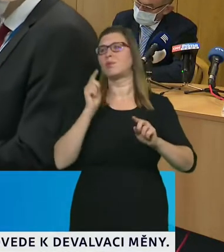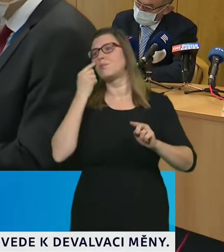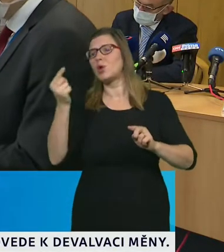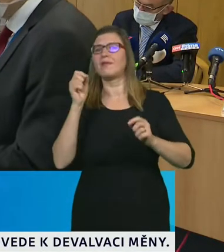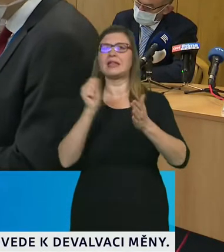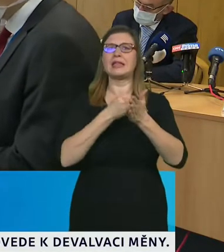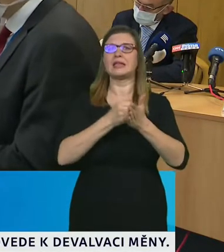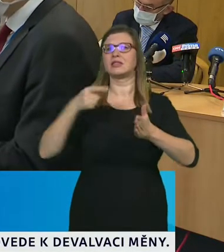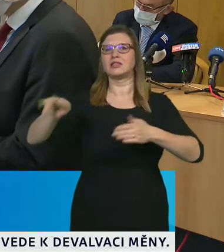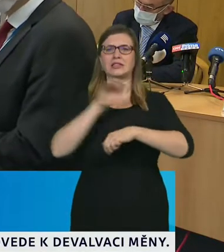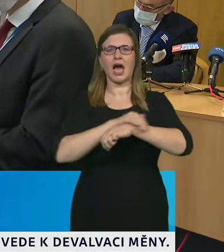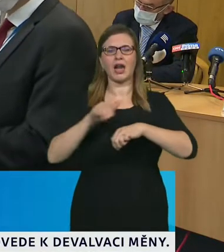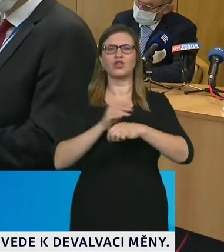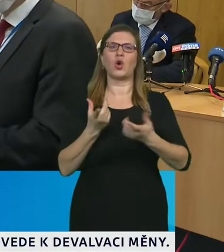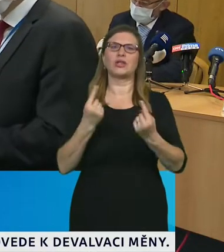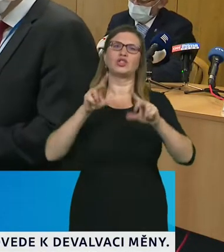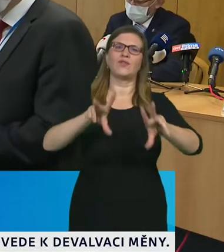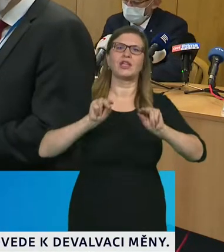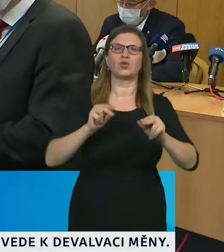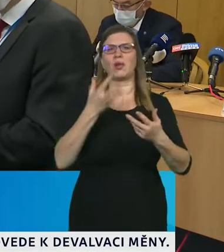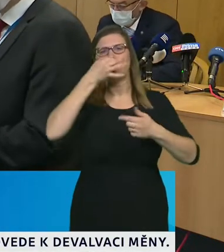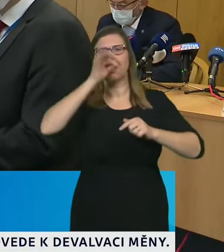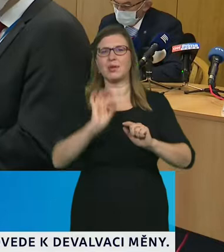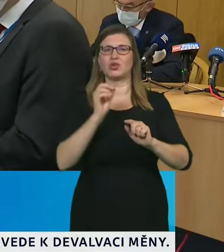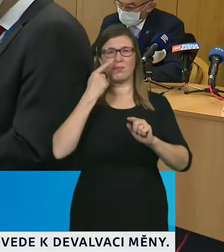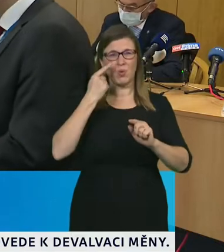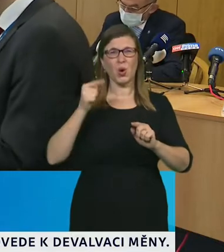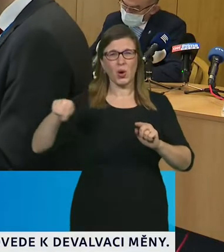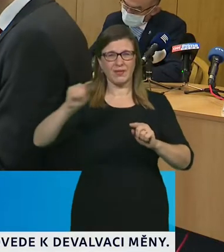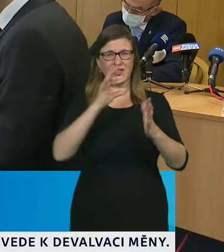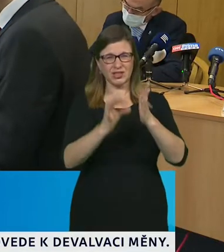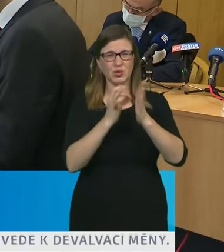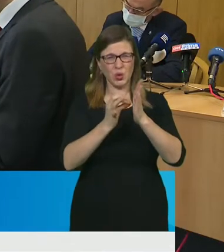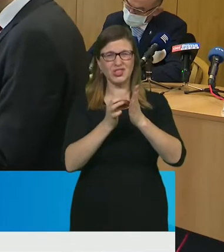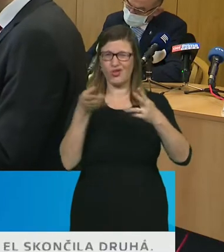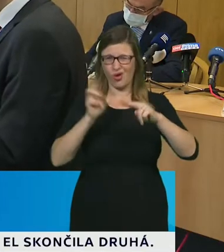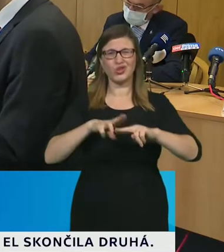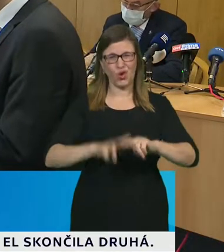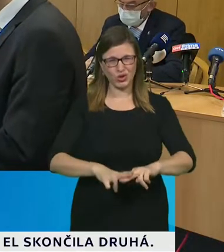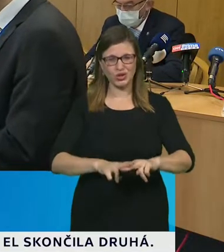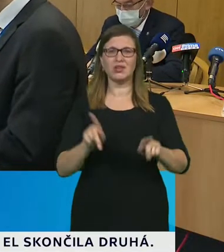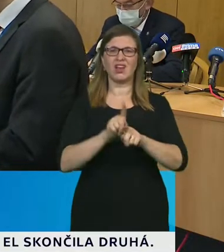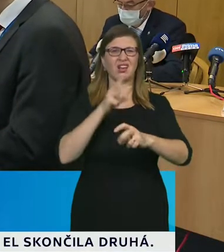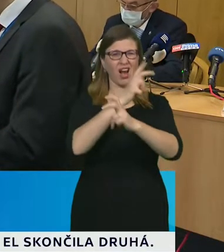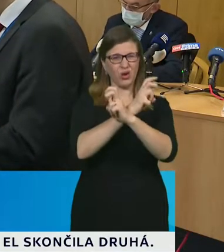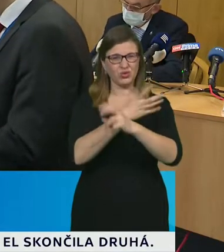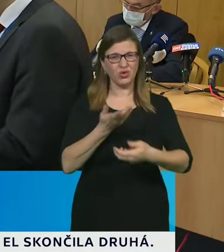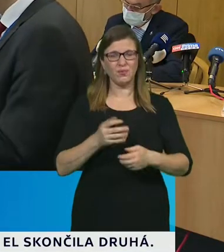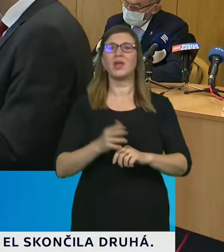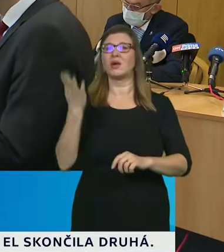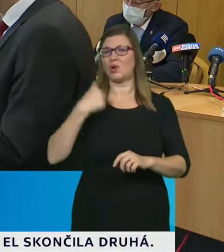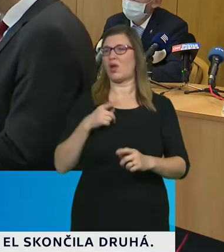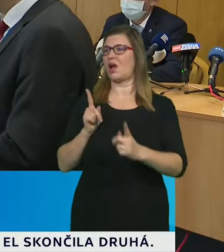aktuální ze Švédska, znáte zprávy z Německa, znáte zprávy i z Rakouska. Já jsem měl možnost konzultovat s kolegou z Izraele